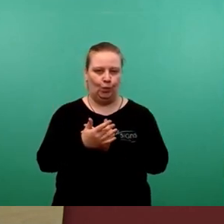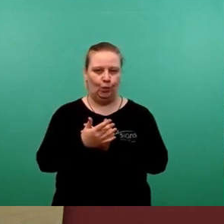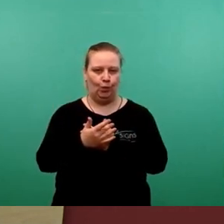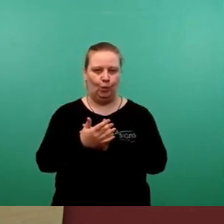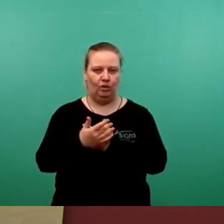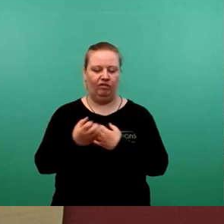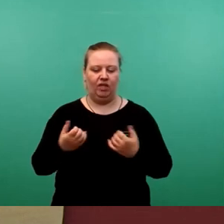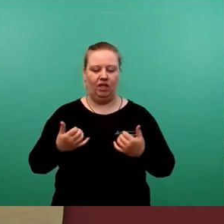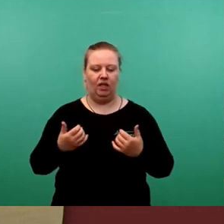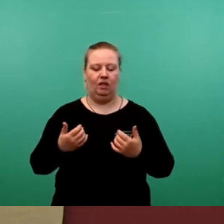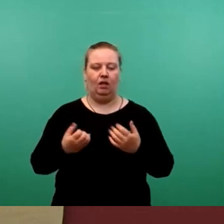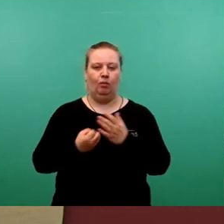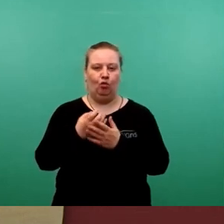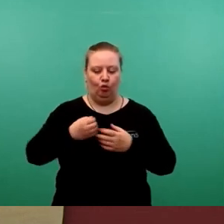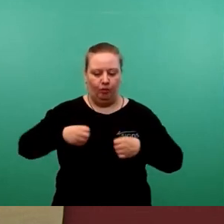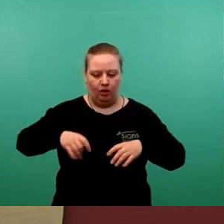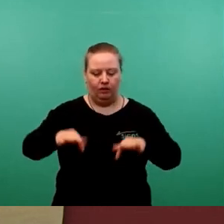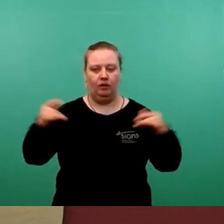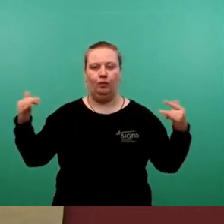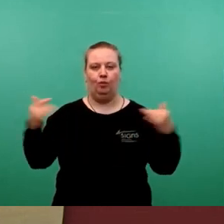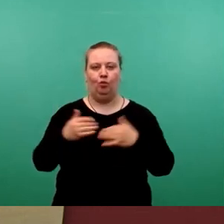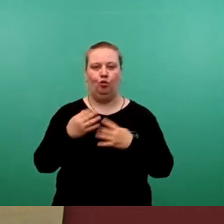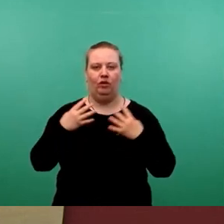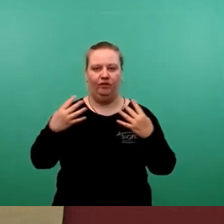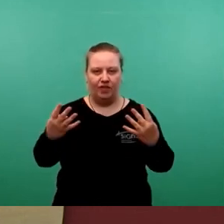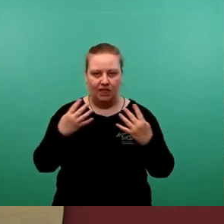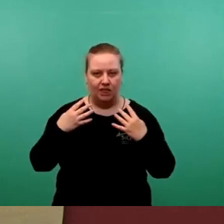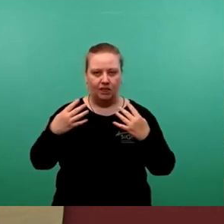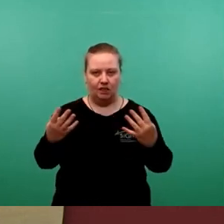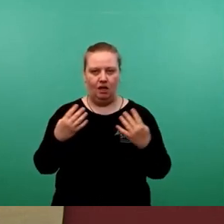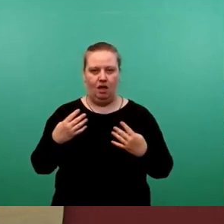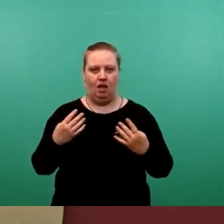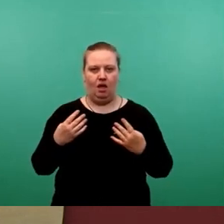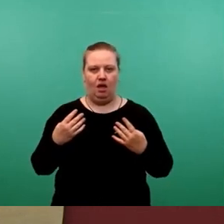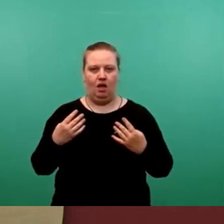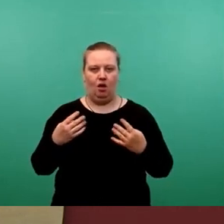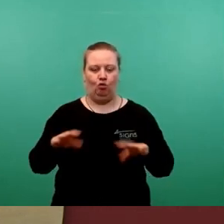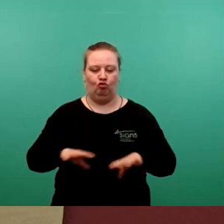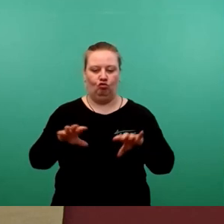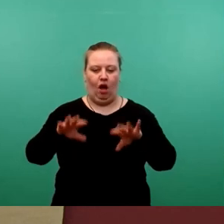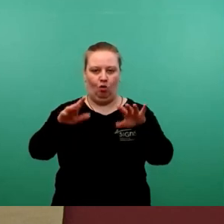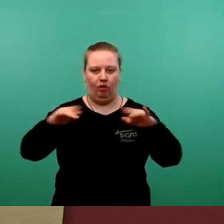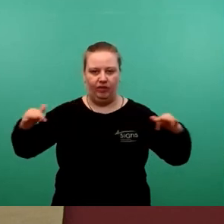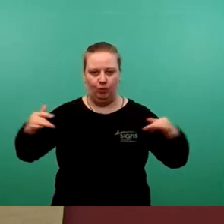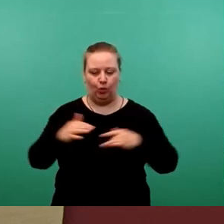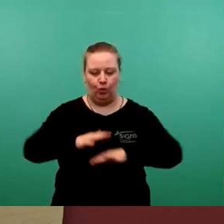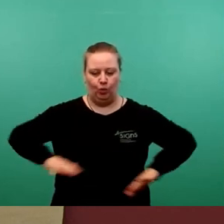Blumenzwiebeln mit einer Blühwiese und Sträuchern interimsweise entsiegelt und begrünt werden. Es wird noch geprüft, ob